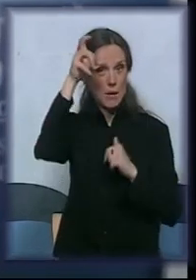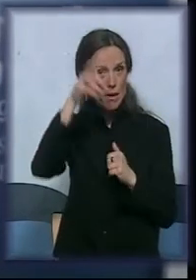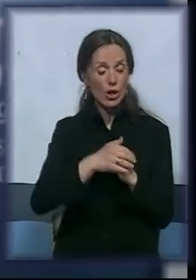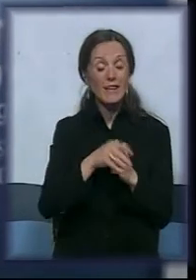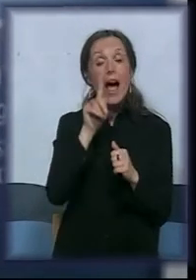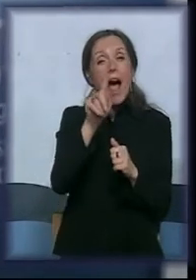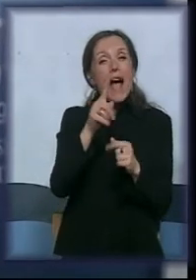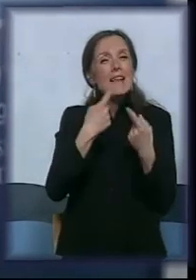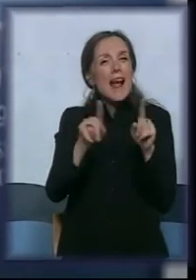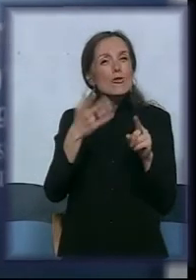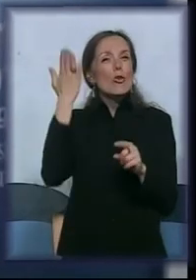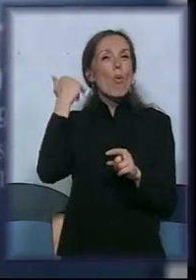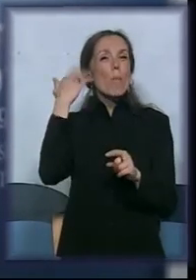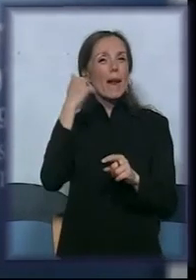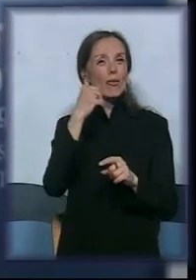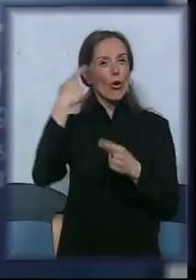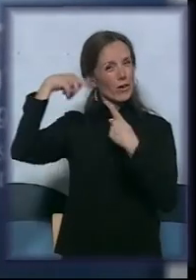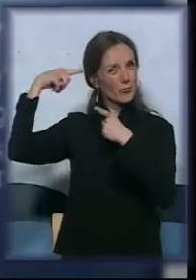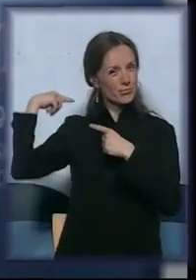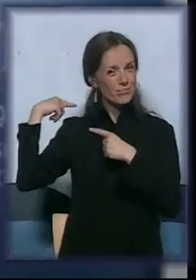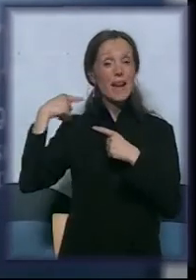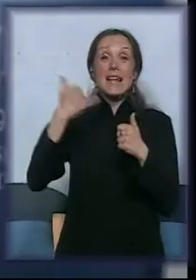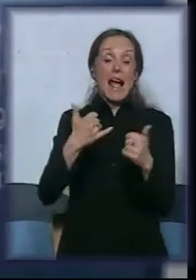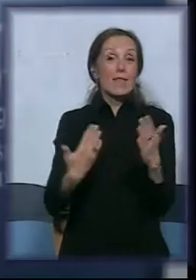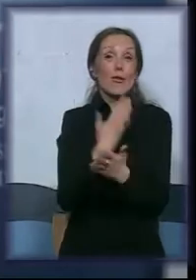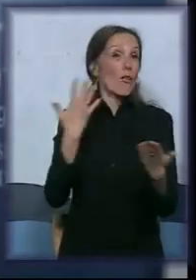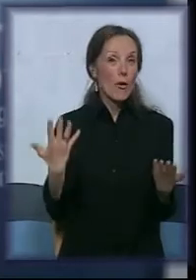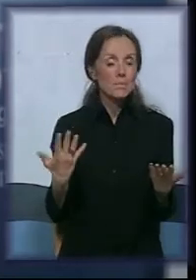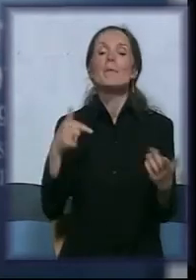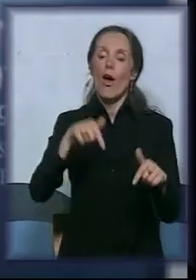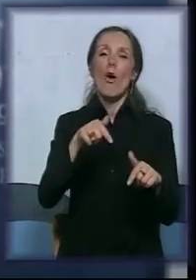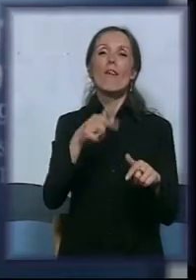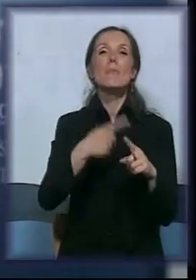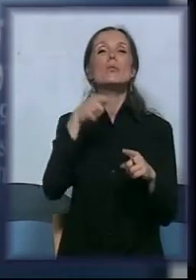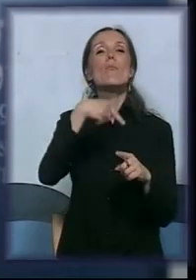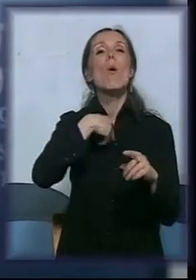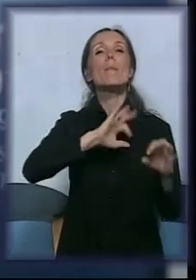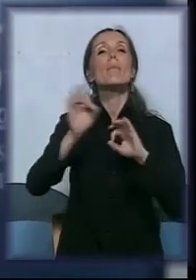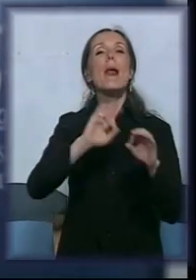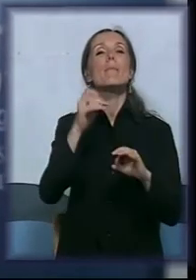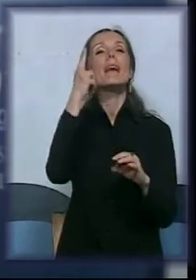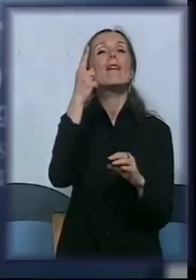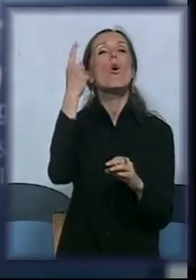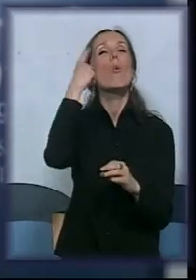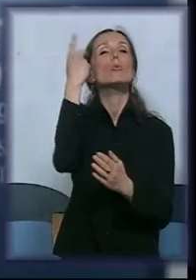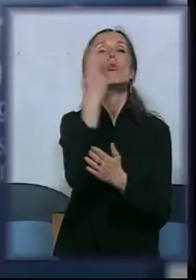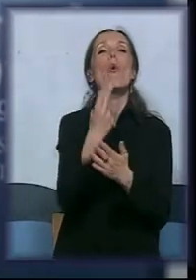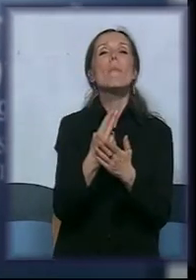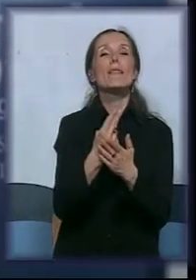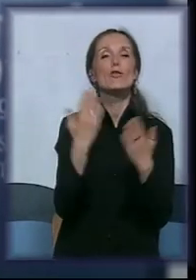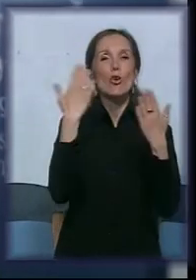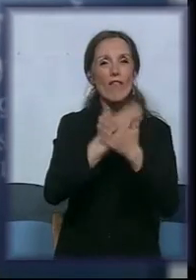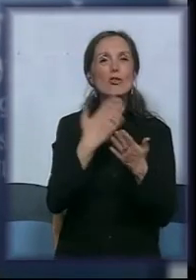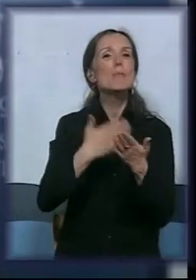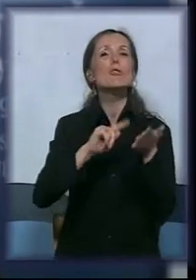prethodnih sajmova ovaj put smo priredili jedno veče, to će biti kulturno-umetničko veče, nastupa će